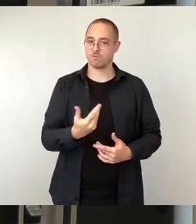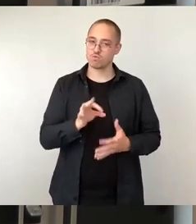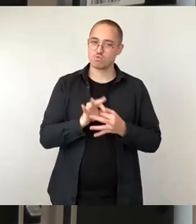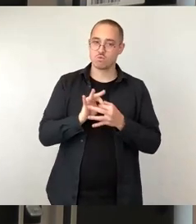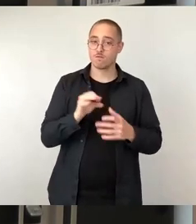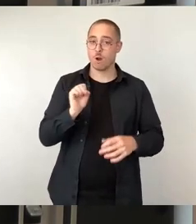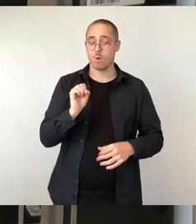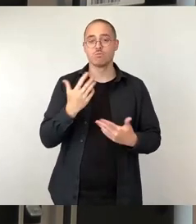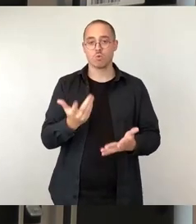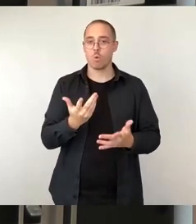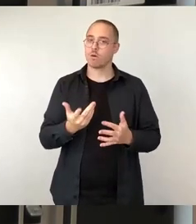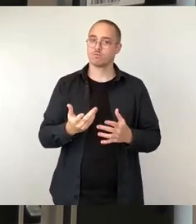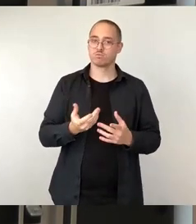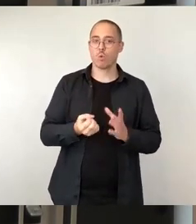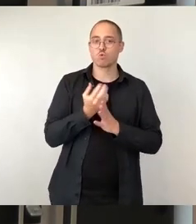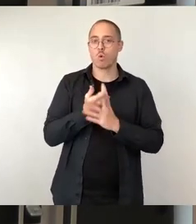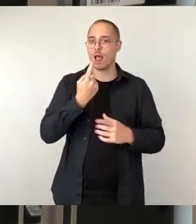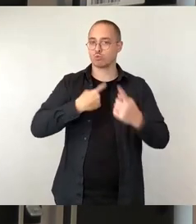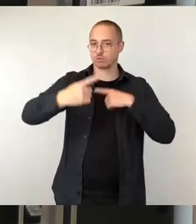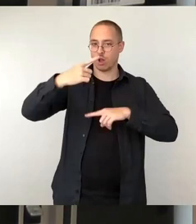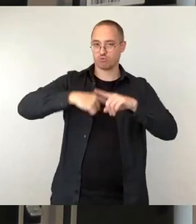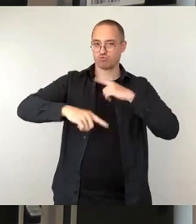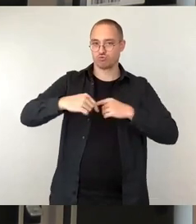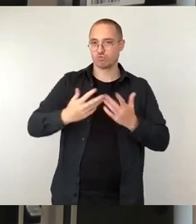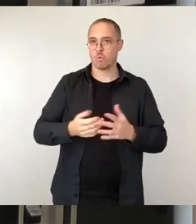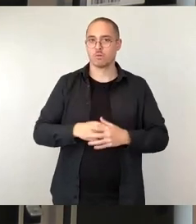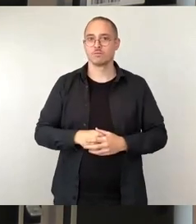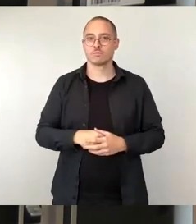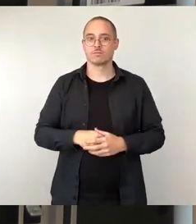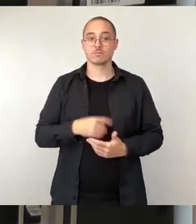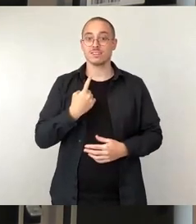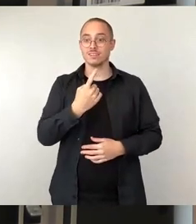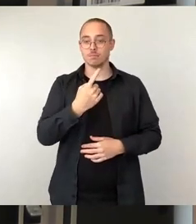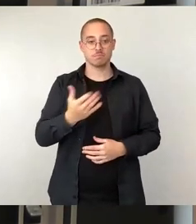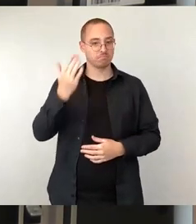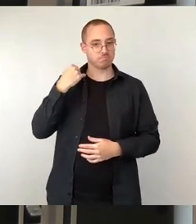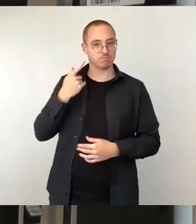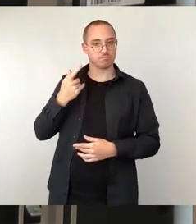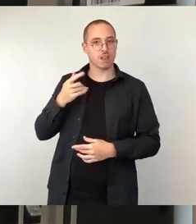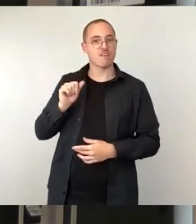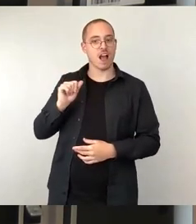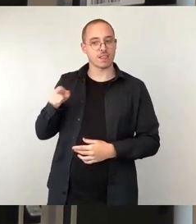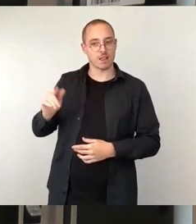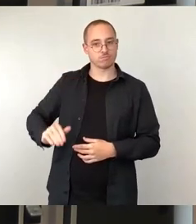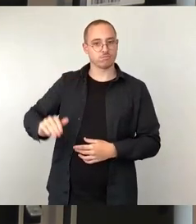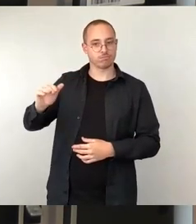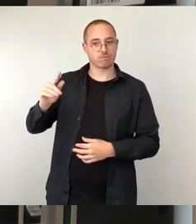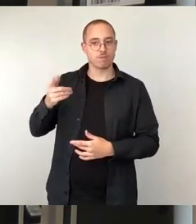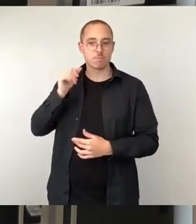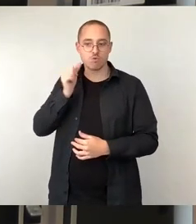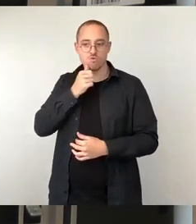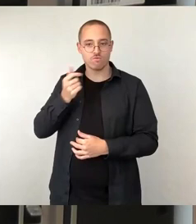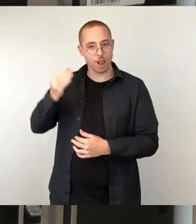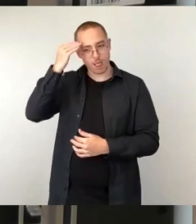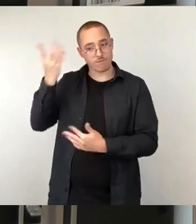Lehrerin ist, aus Afghanistan seit Jahren hier ist und immer noch nicht in ihrem Beruf arbeiten kann. Wir haben die Woche vom